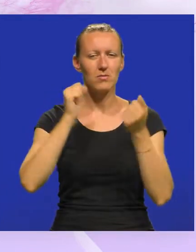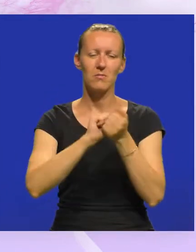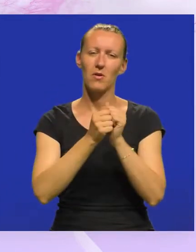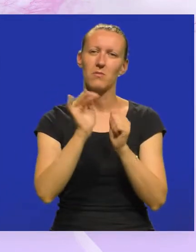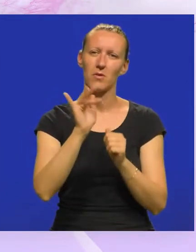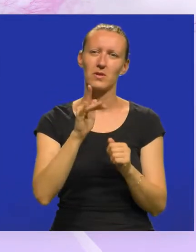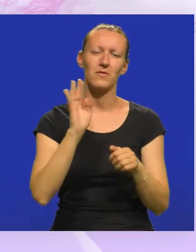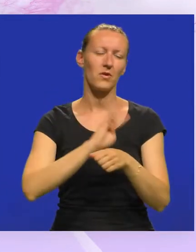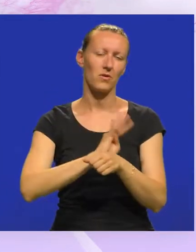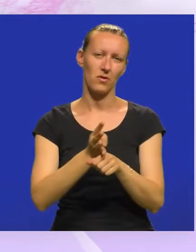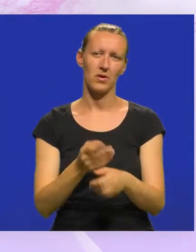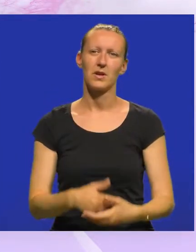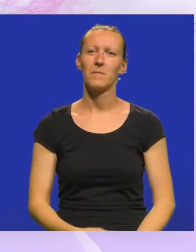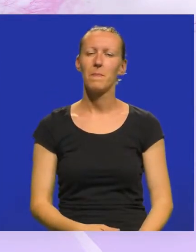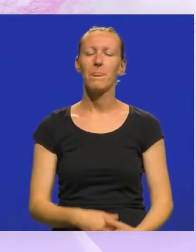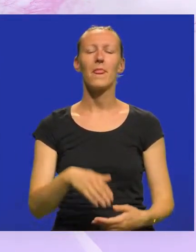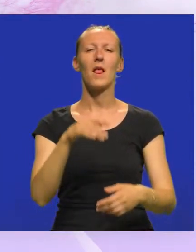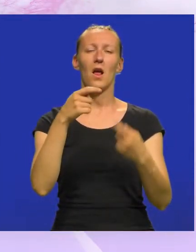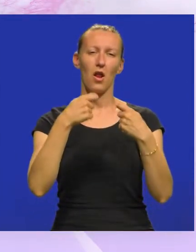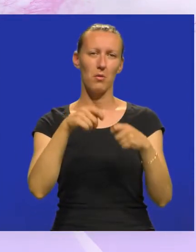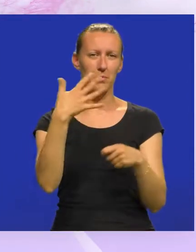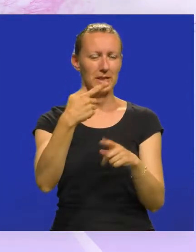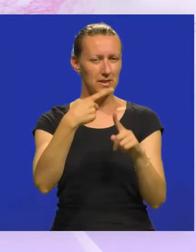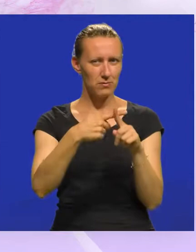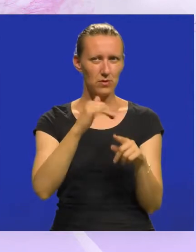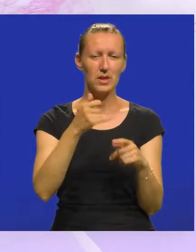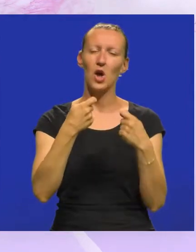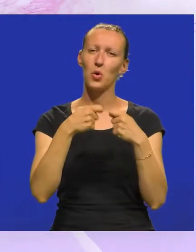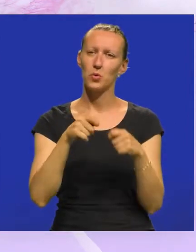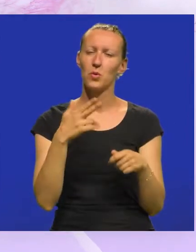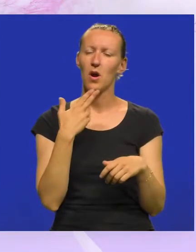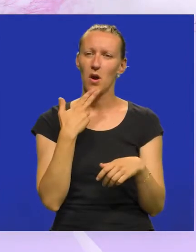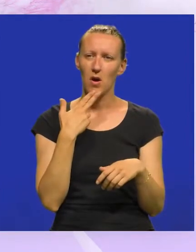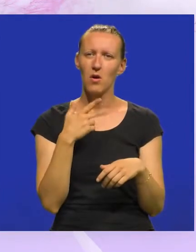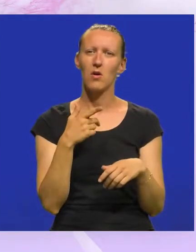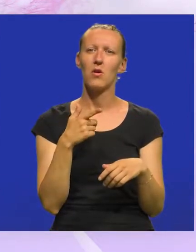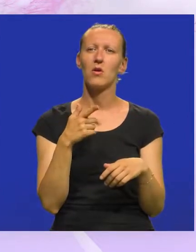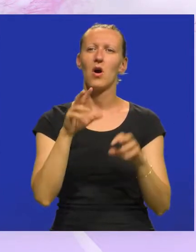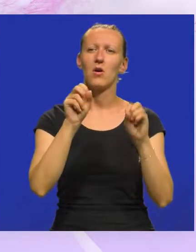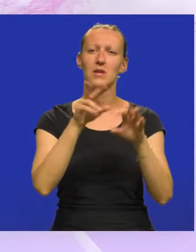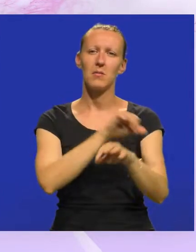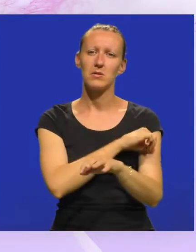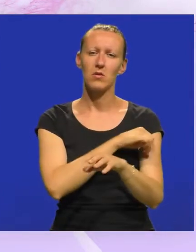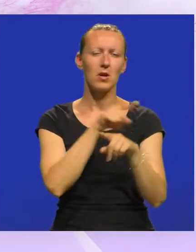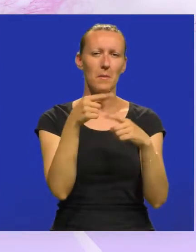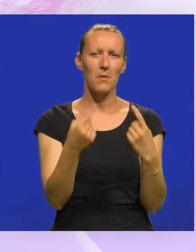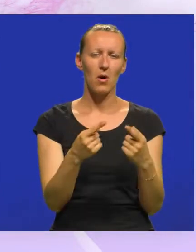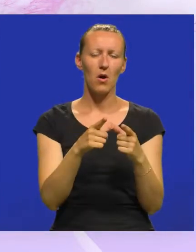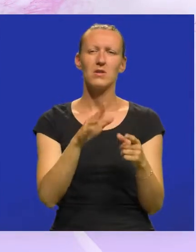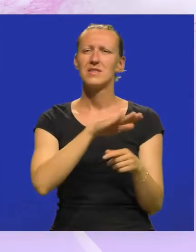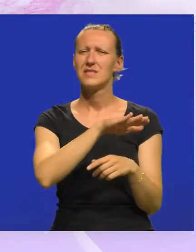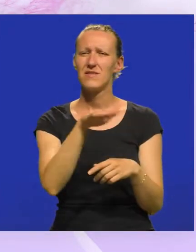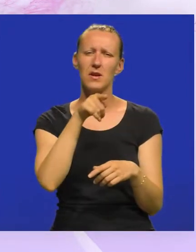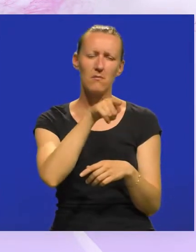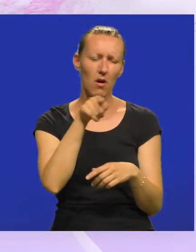se borimo protiv korone. Klub 50+. je udruga koja 18 godina postoji unatoč